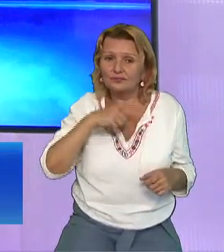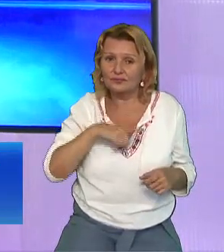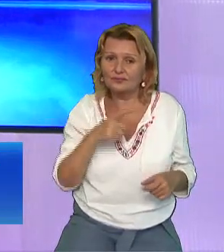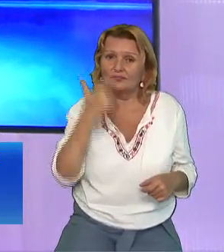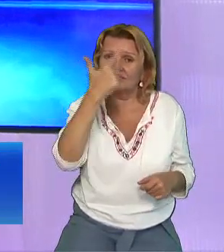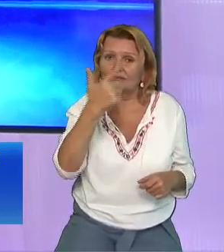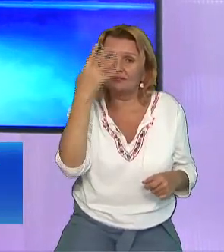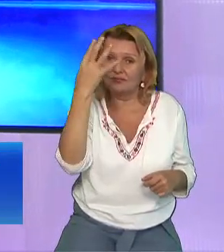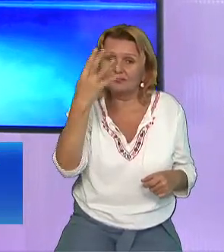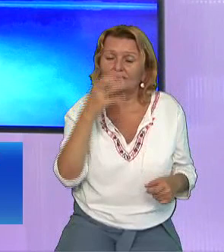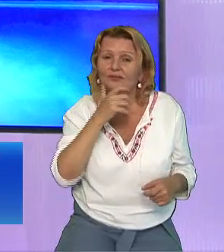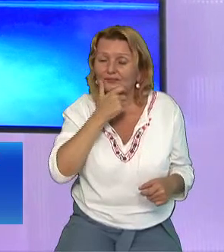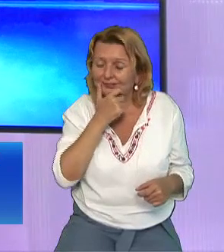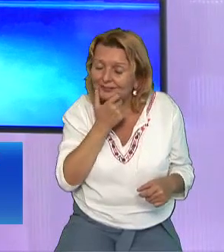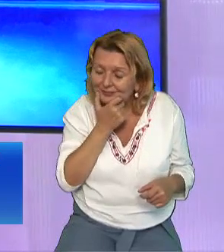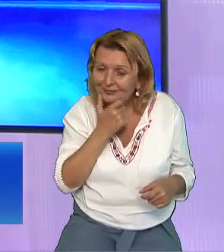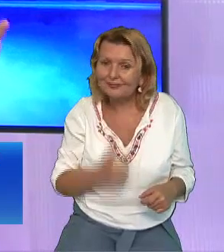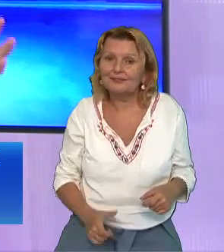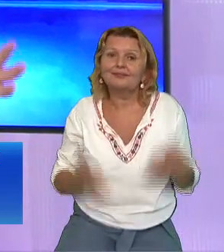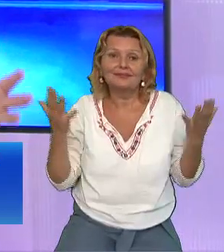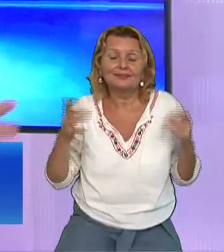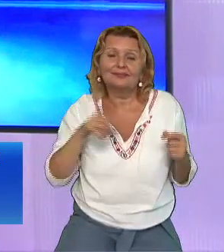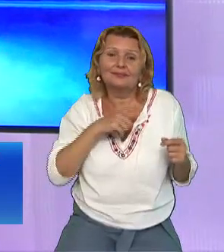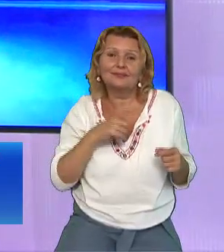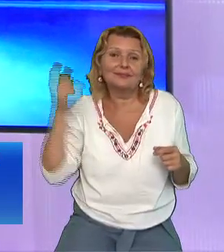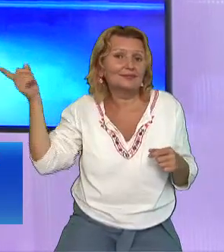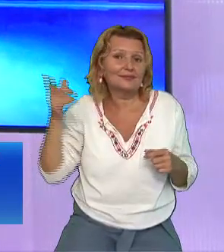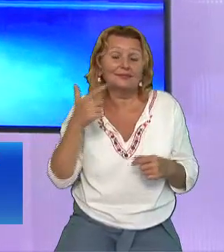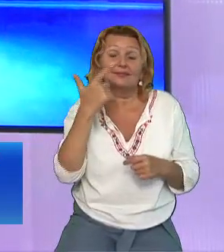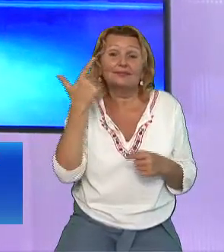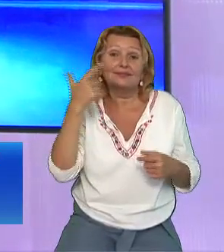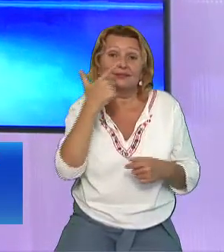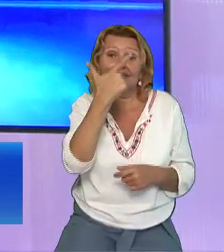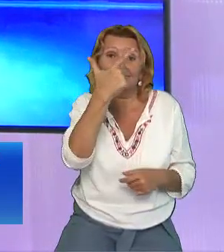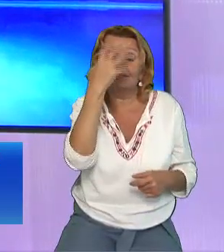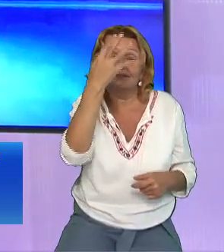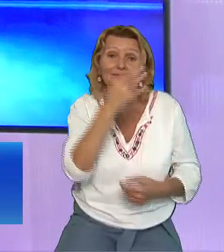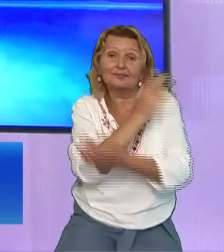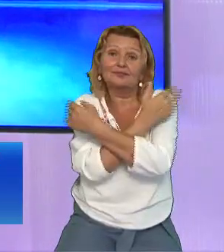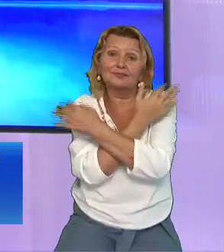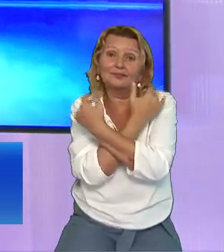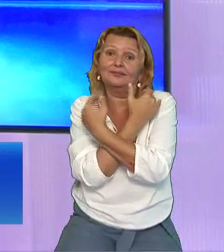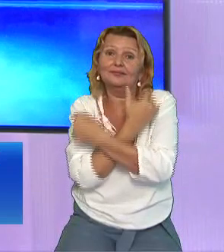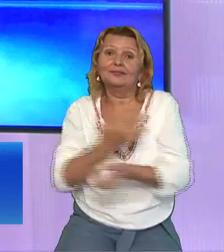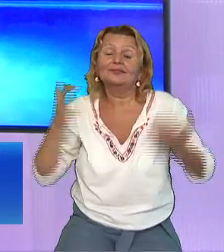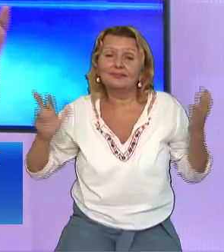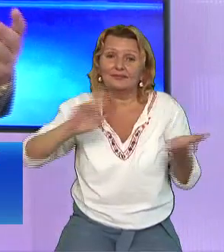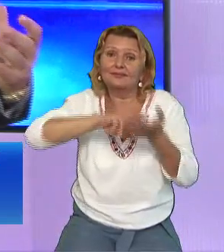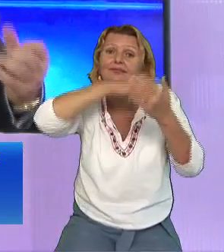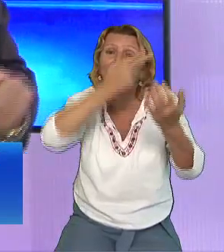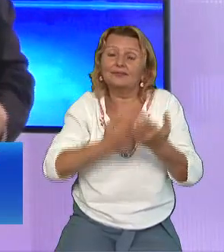24 de bătrâni Sunt acești sfinți Care au înviat ca prim rod Al garanției că toată lumea va învia